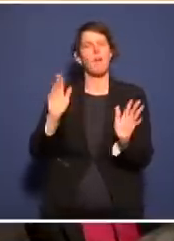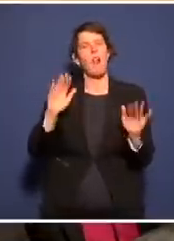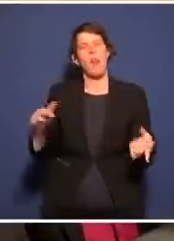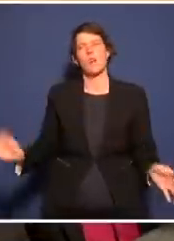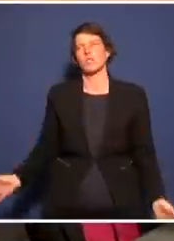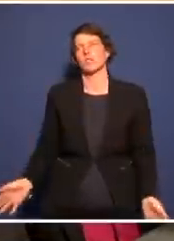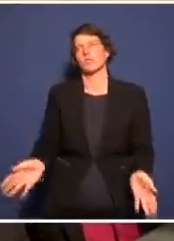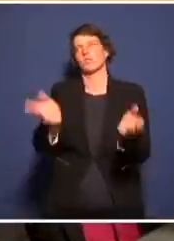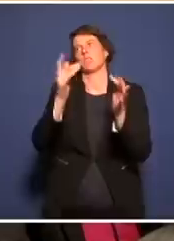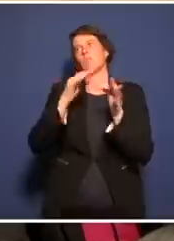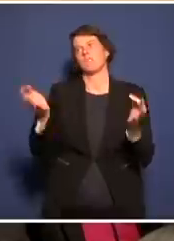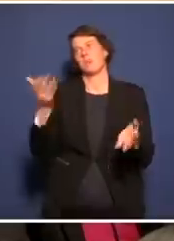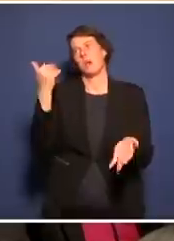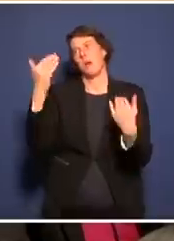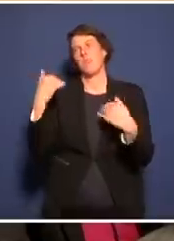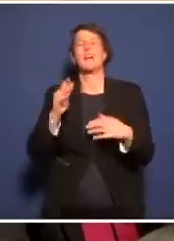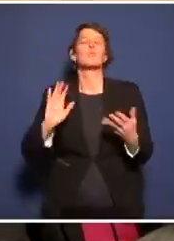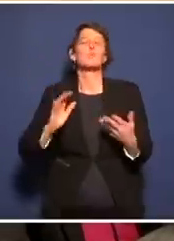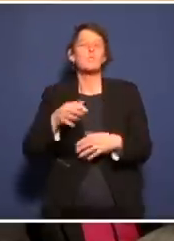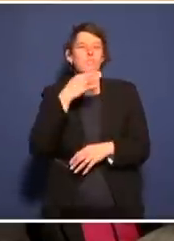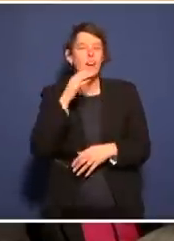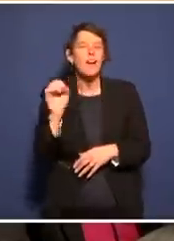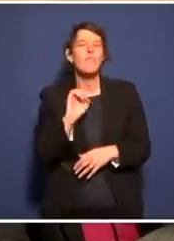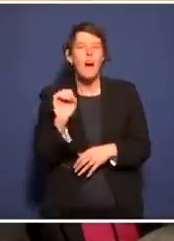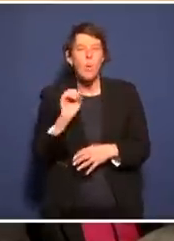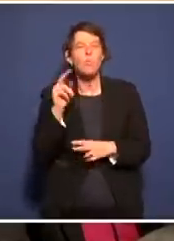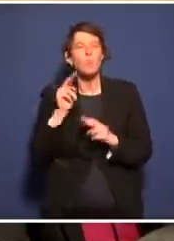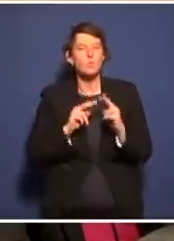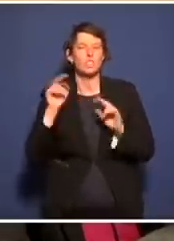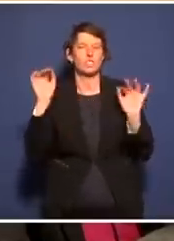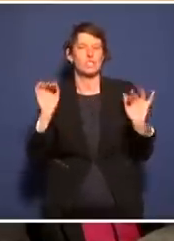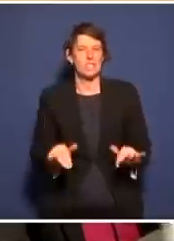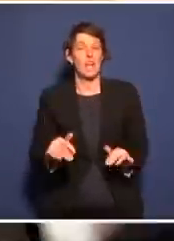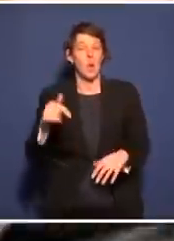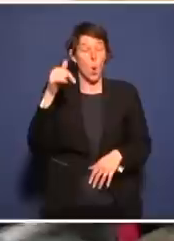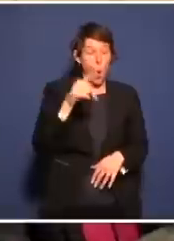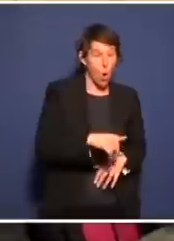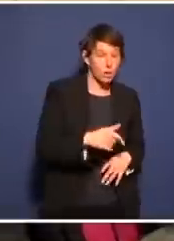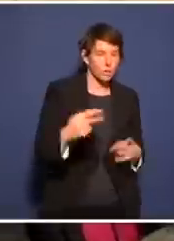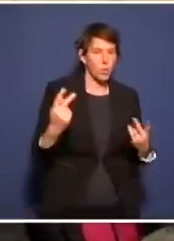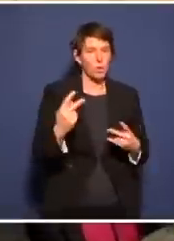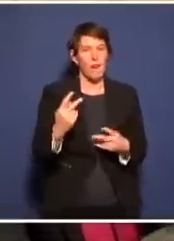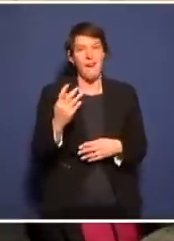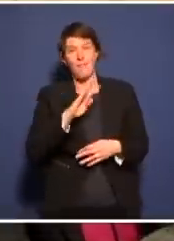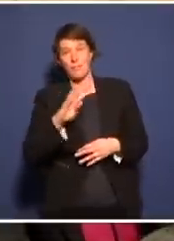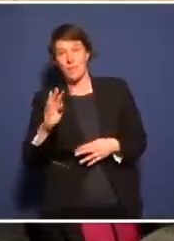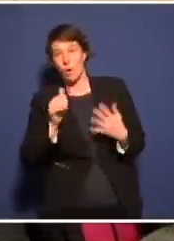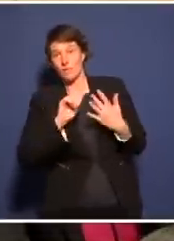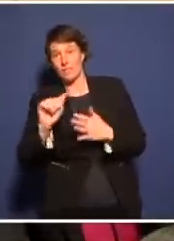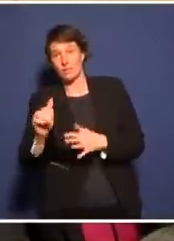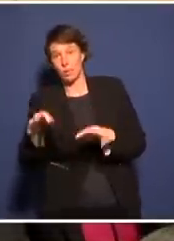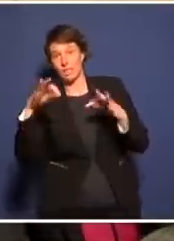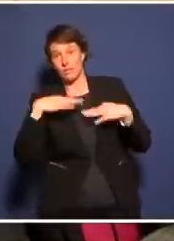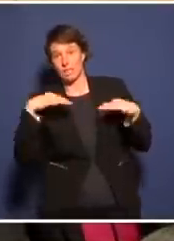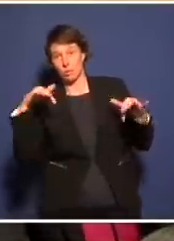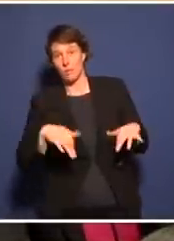ganz kurz gefragt, warum macht es eben sehr wohl einen Unterschied, ob ich mich heute oder auch erst in vier oder sechs Wochen infiziere?